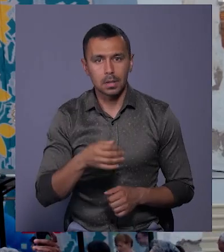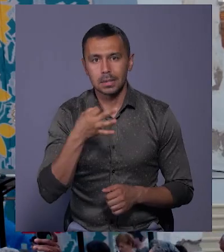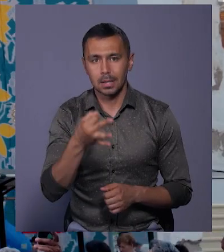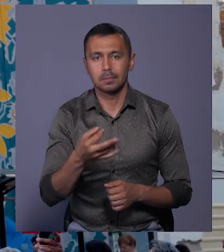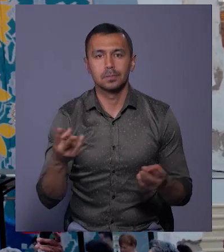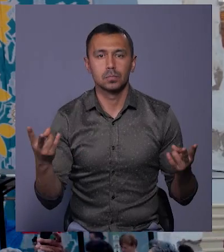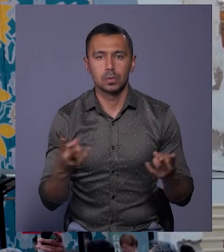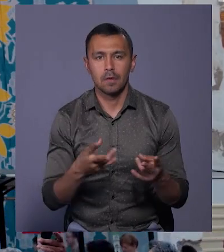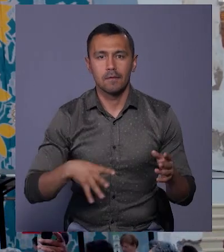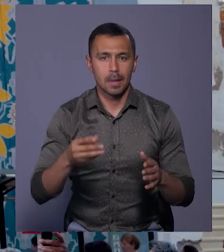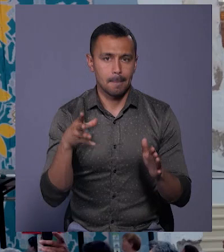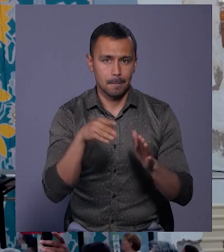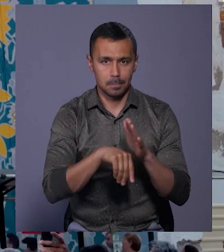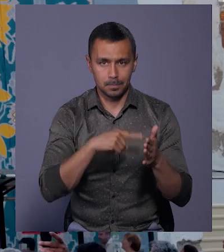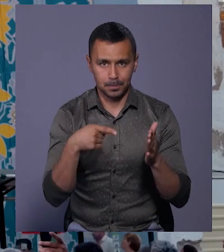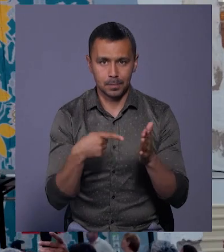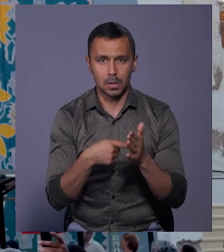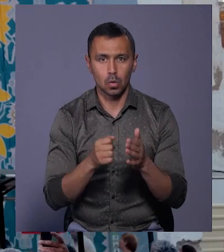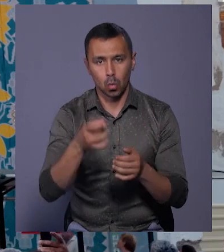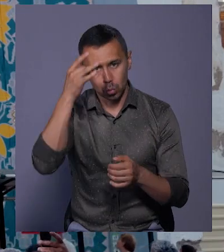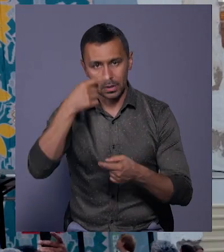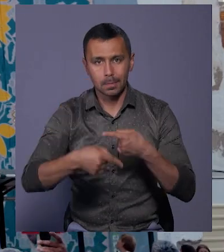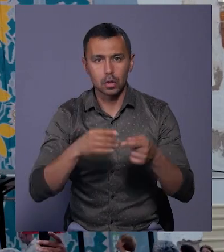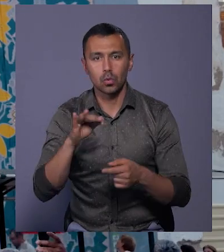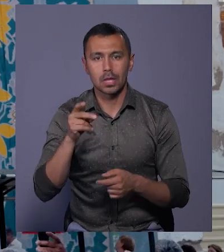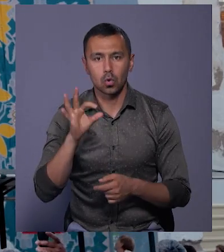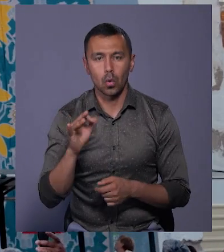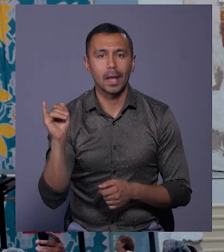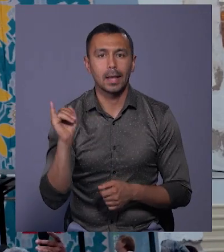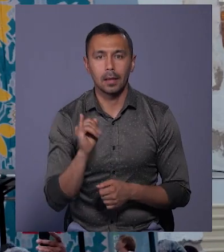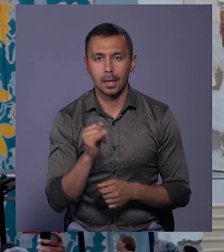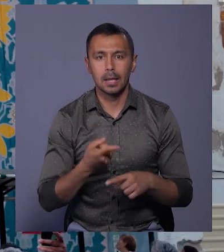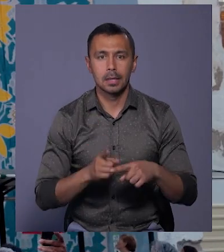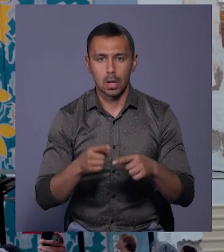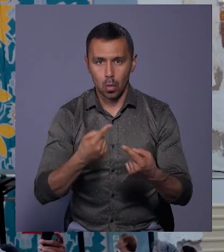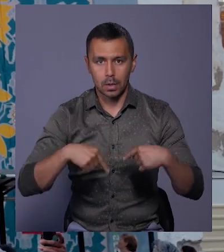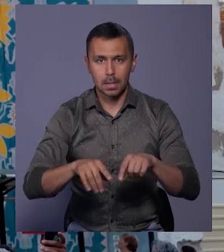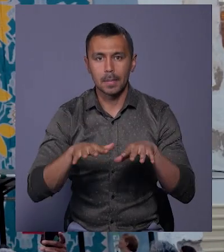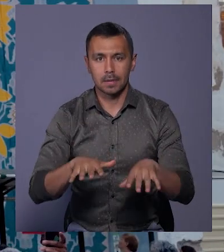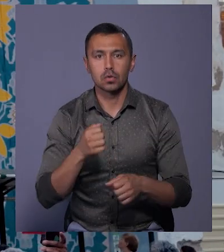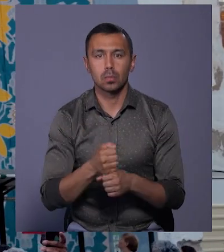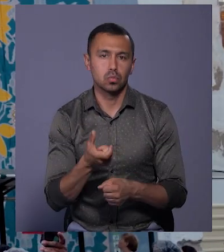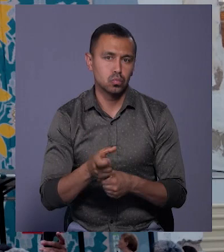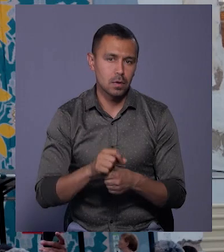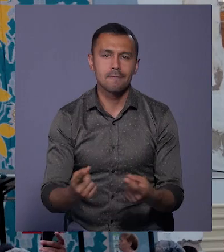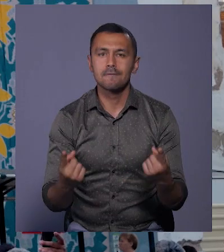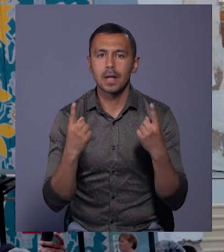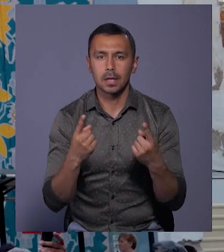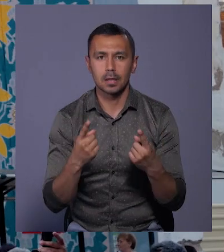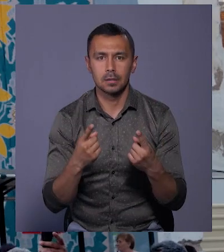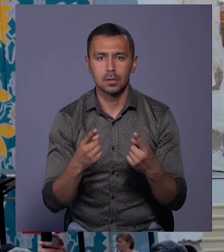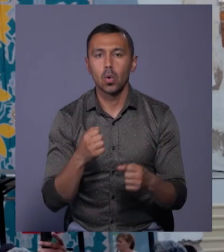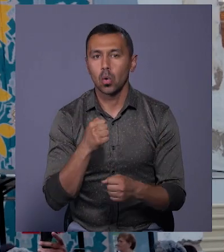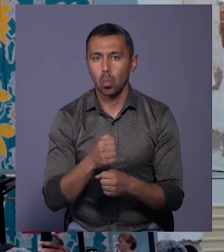все місто занесене до культурної спадщини ЮНЕСКО і ця організація місцева зробила дуже великий фронт